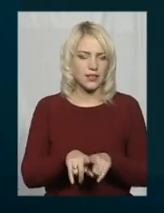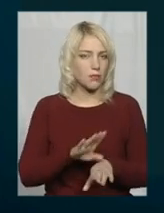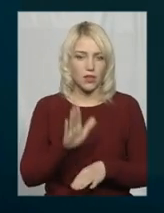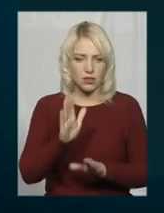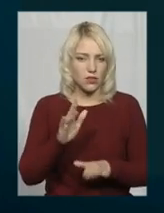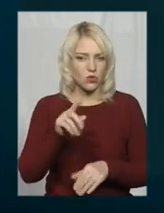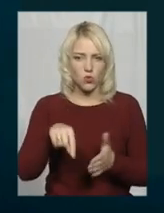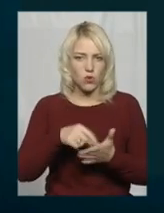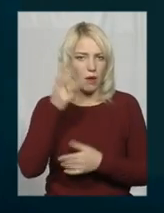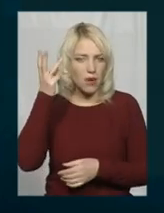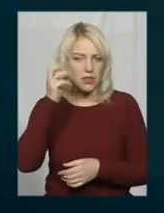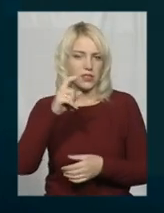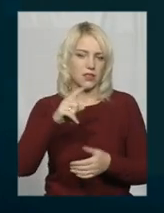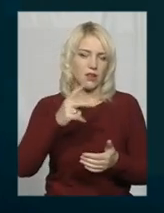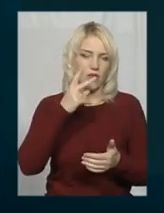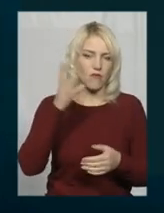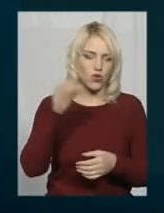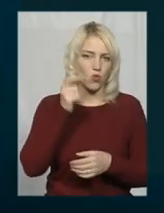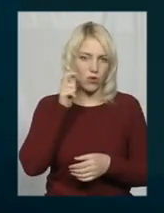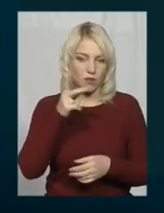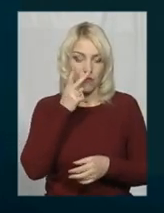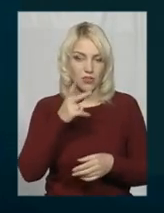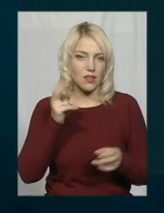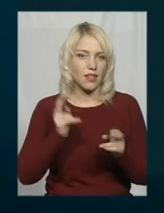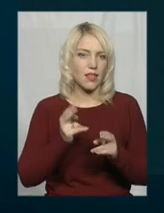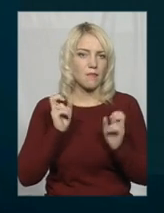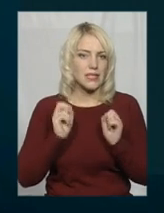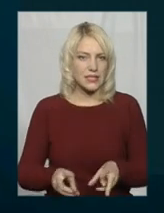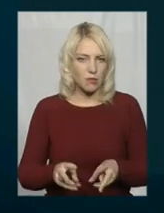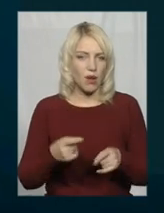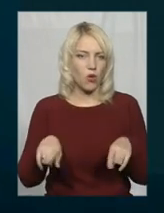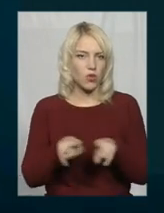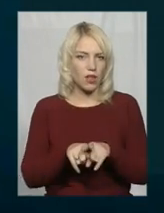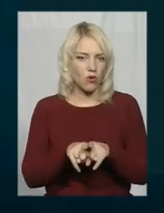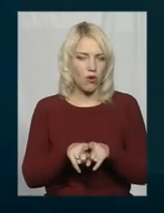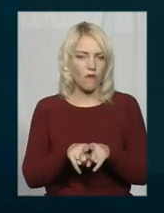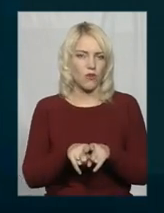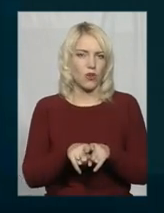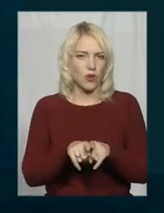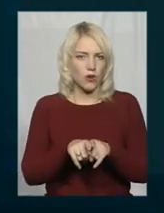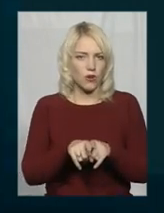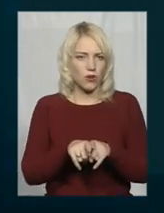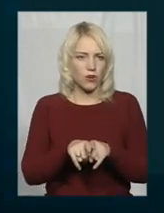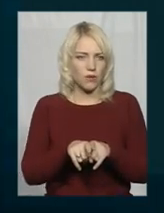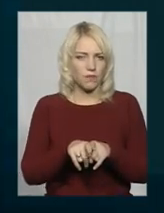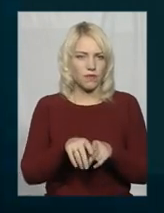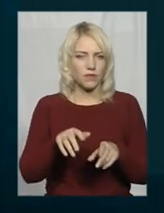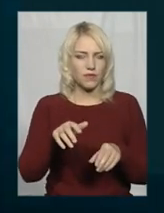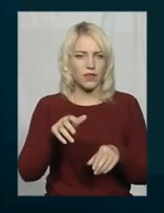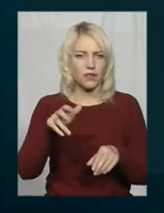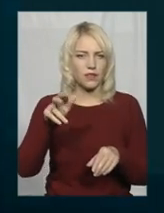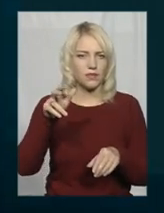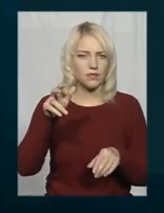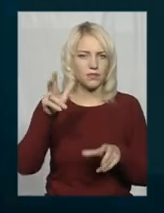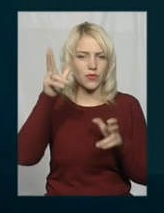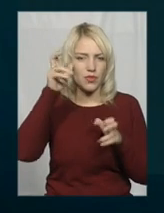Хмельницькому, так само в Україні, бачити небезпеку такого нового поганства, яке запроваджується в садочках, в